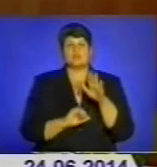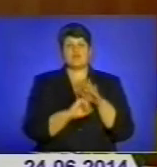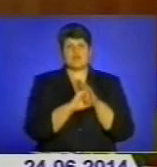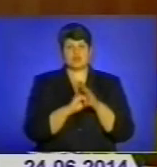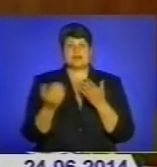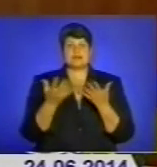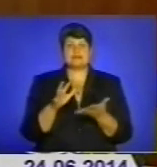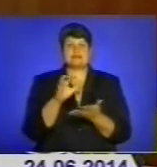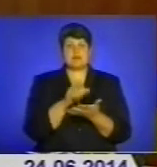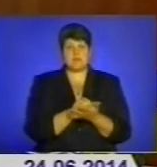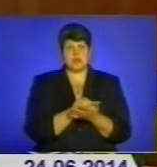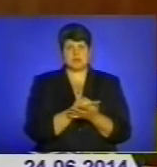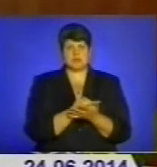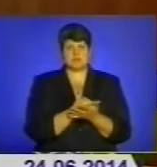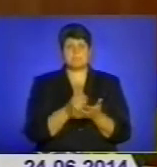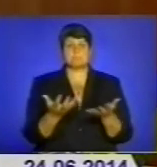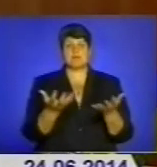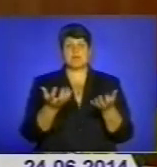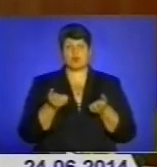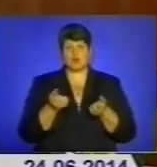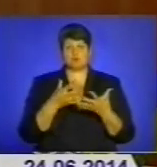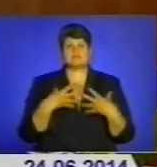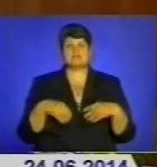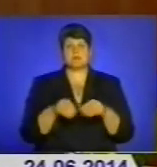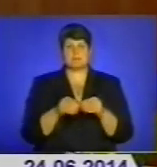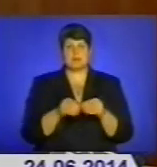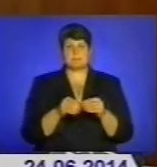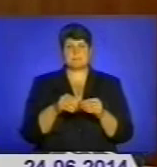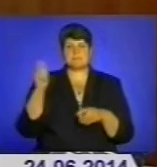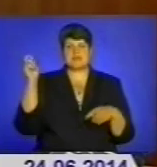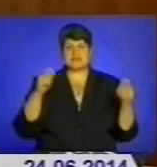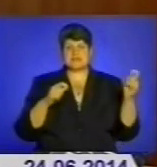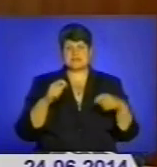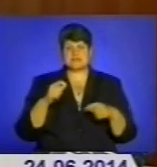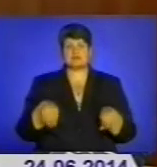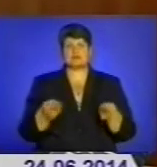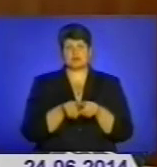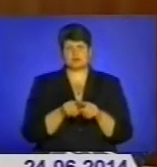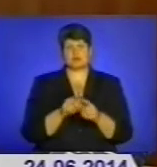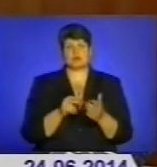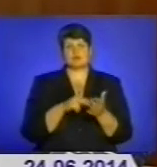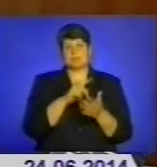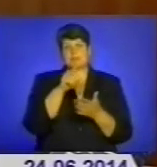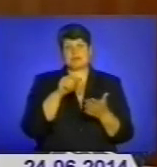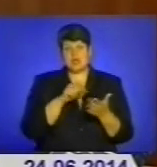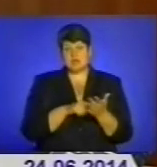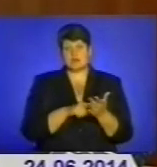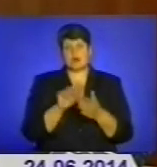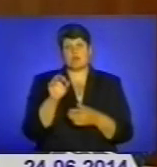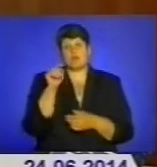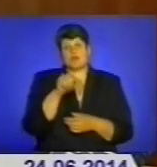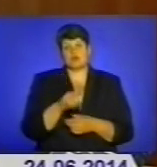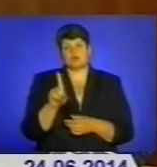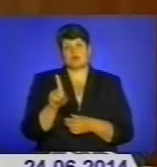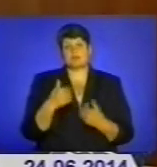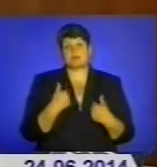прийомом сімей-переселенців, теж поставили таке питання про те, що